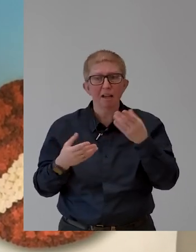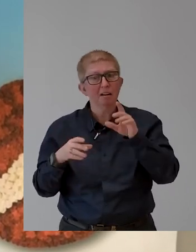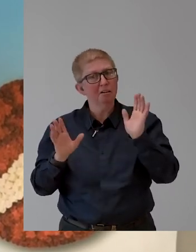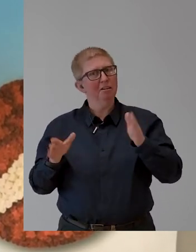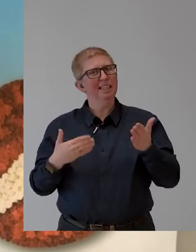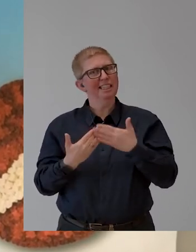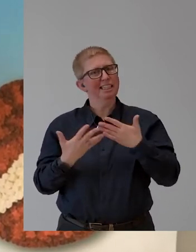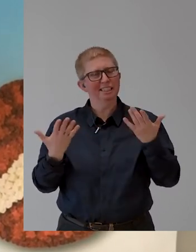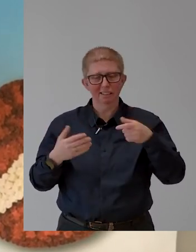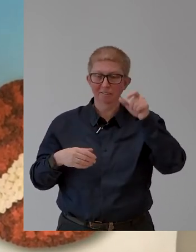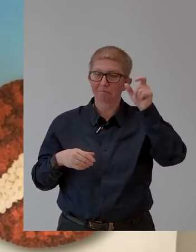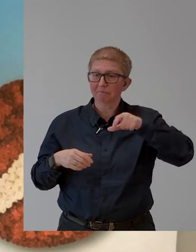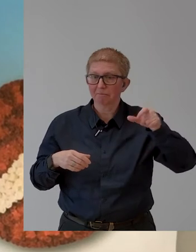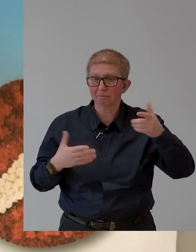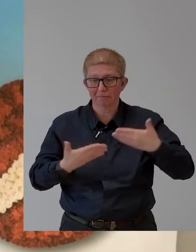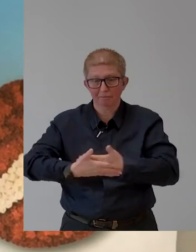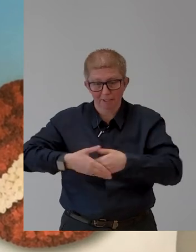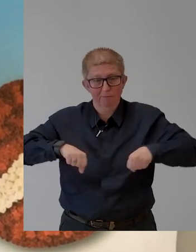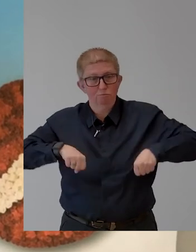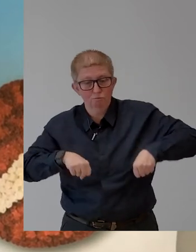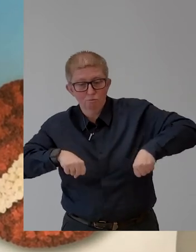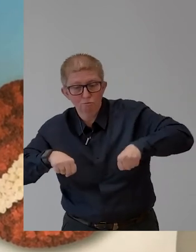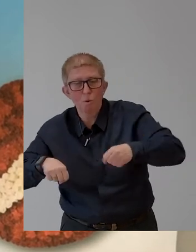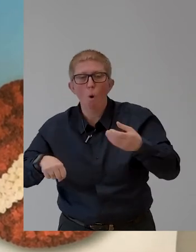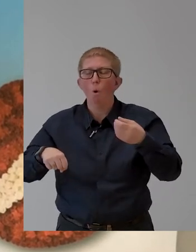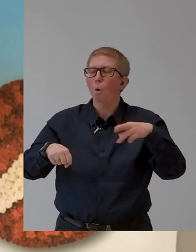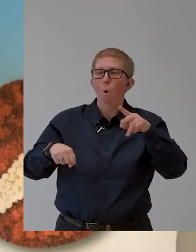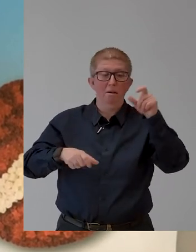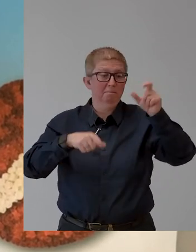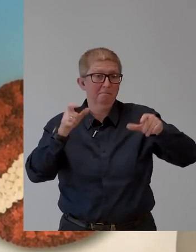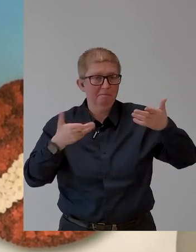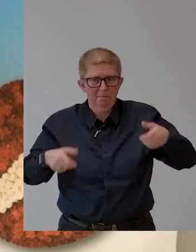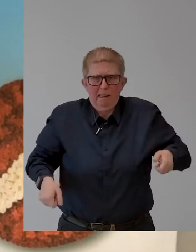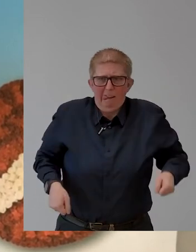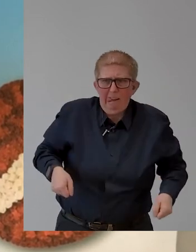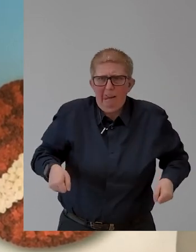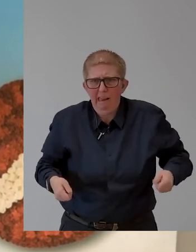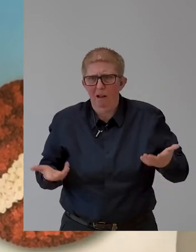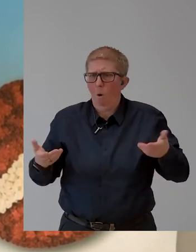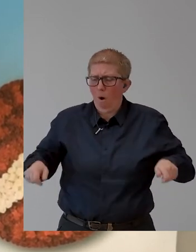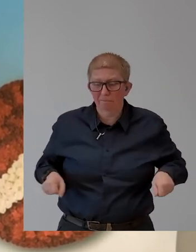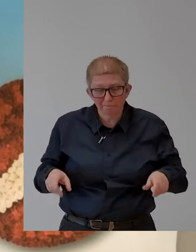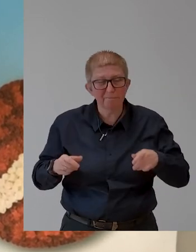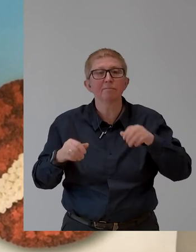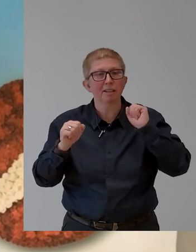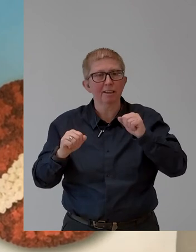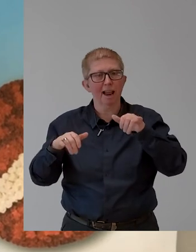walking difficulties, etc. I would say, let's also share another example. The